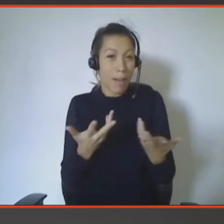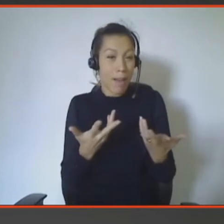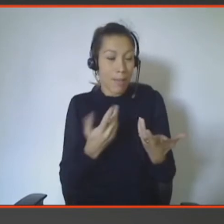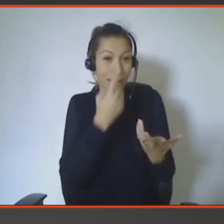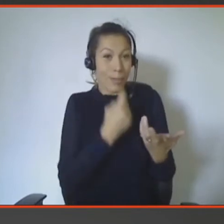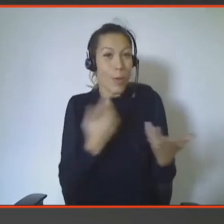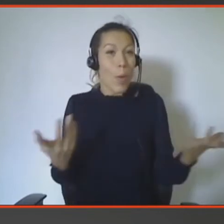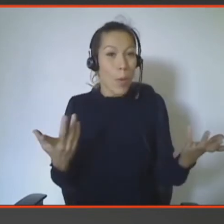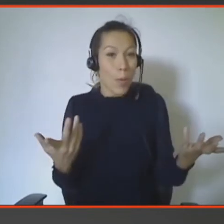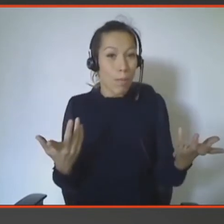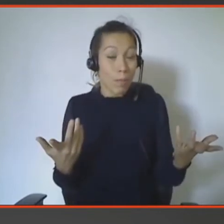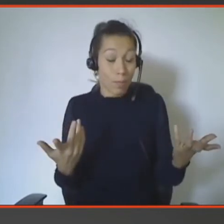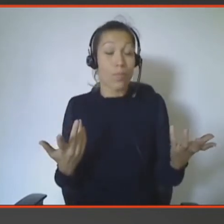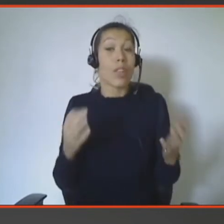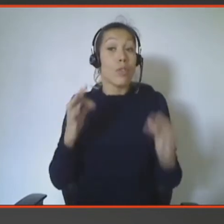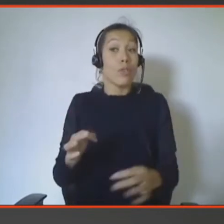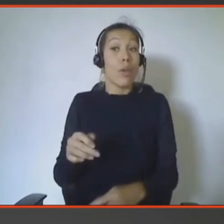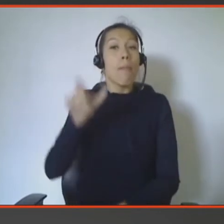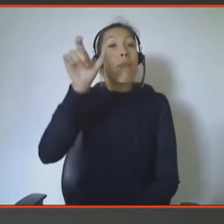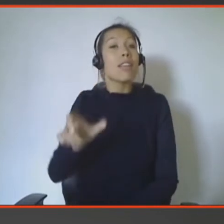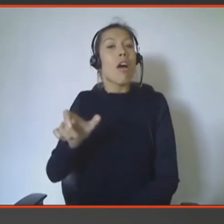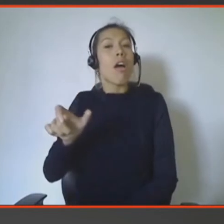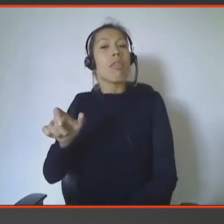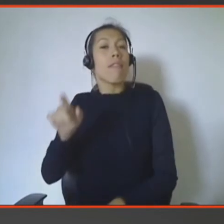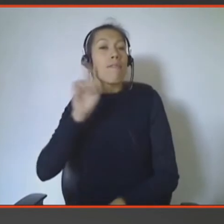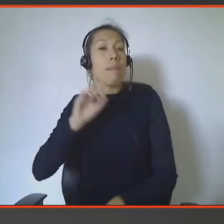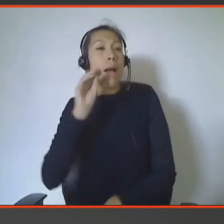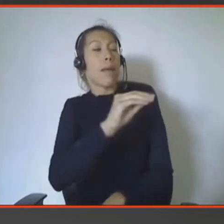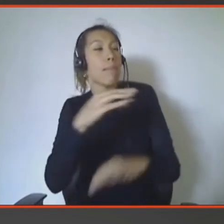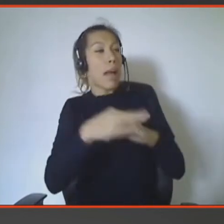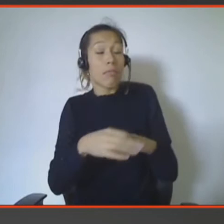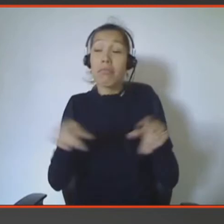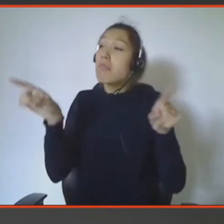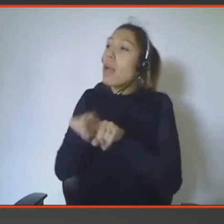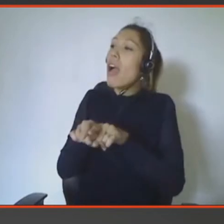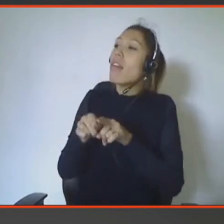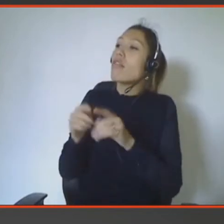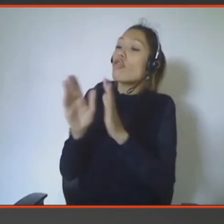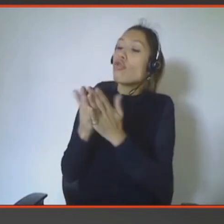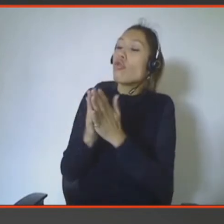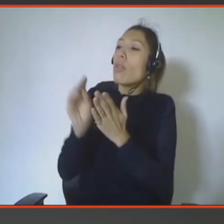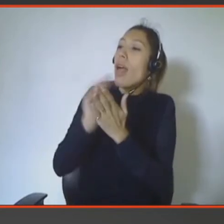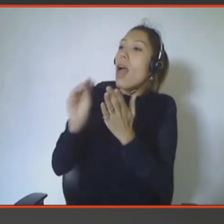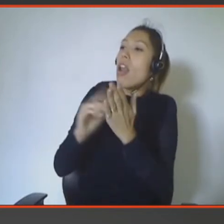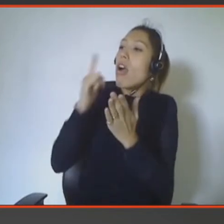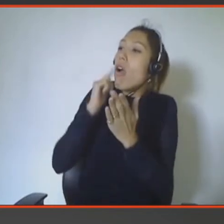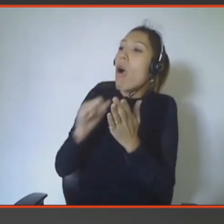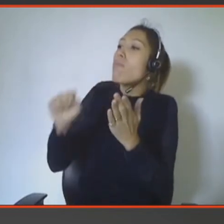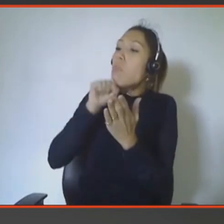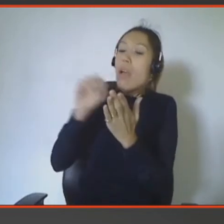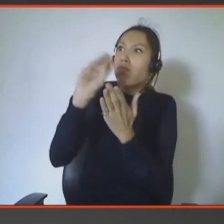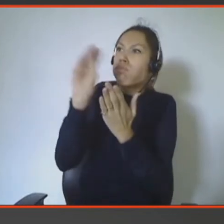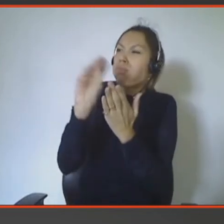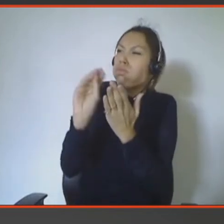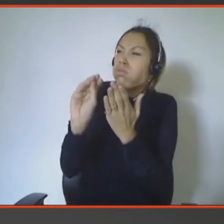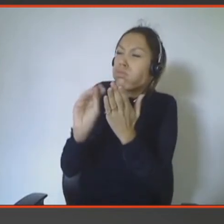Et il une personne qui a interpellé son mari qui a dit « Oui, mais c'est exactement pareil que le journal du grand-père, parce que le journal intime,'est aussi tout un tas de faits de vie qui sont